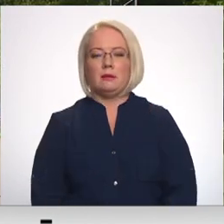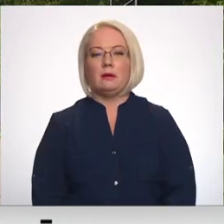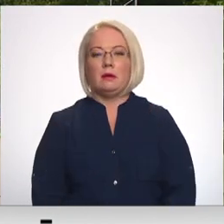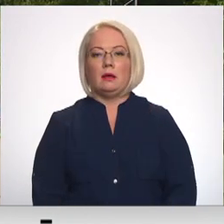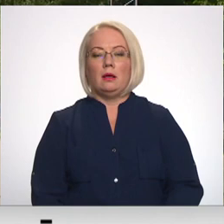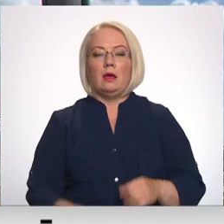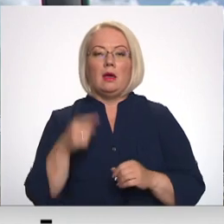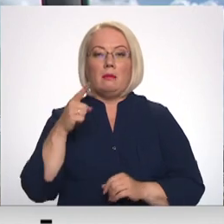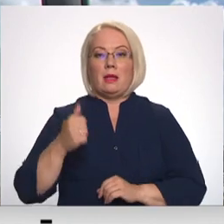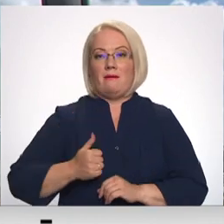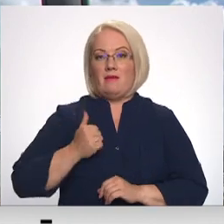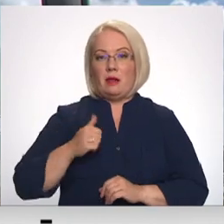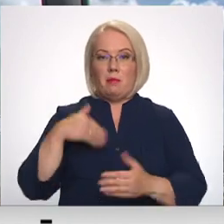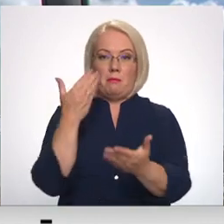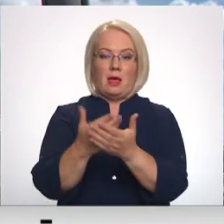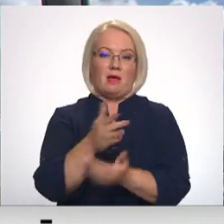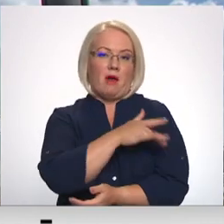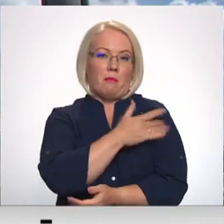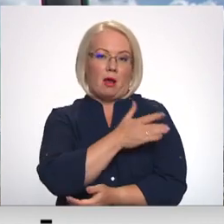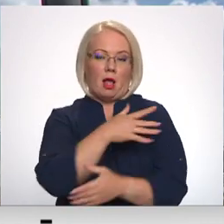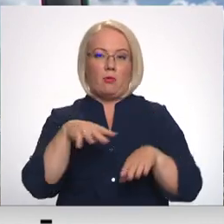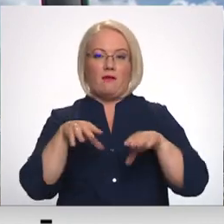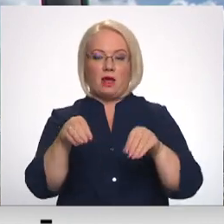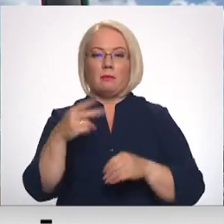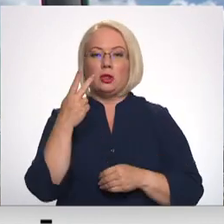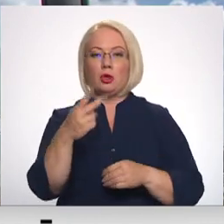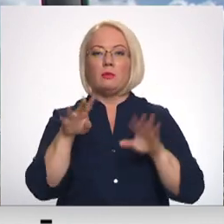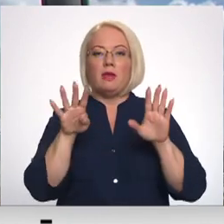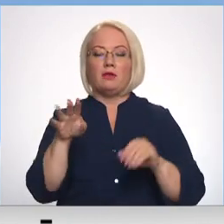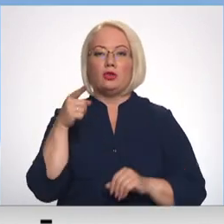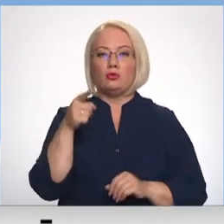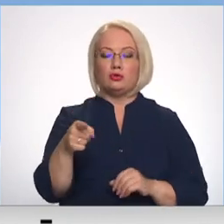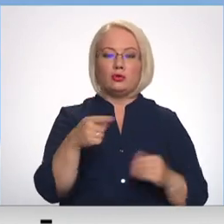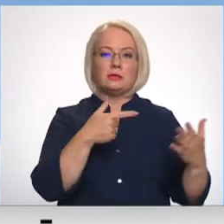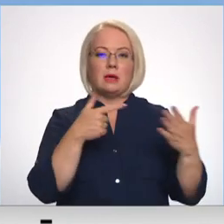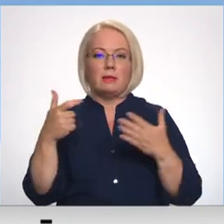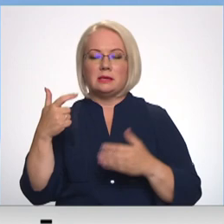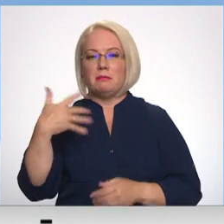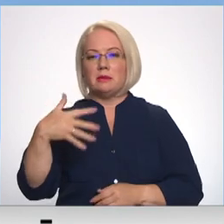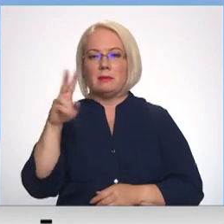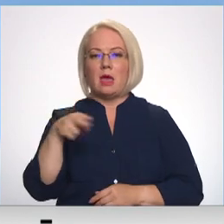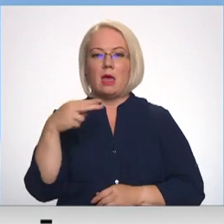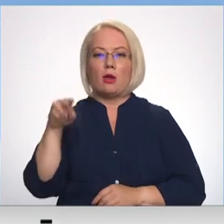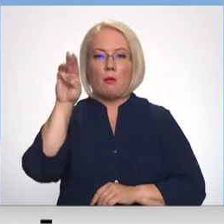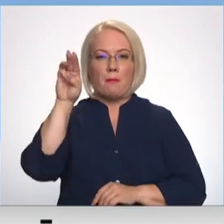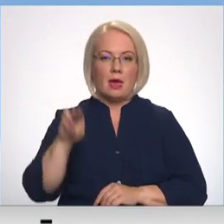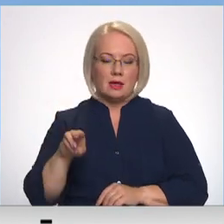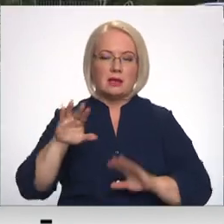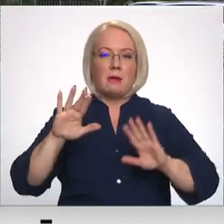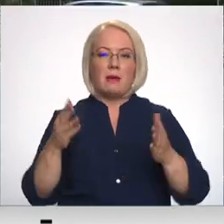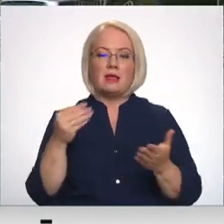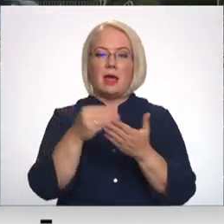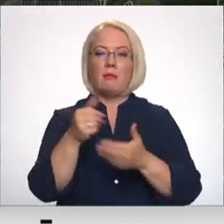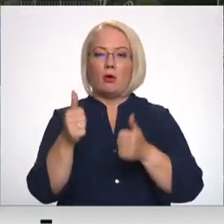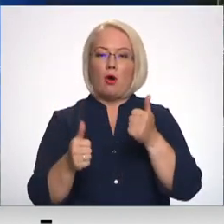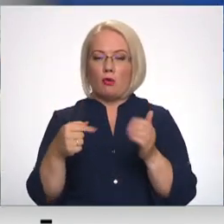Būrta BVV piedāvā pakalpojumu veikta par 29 750 eiro mēnesī, bet iepirkumā